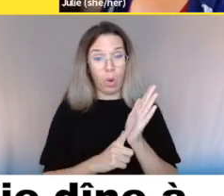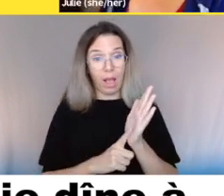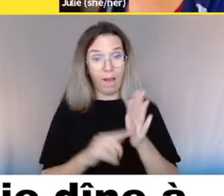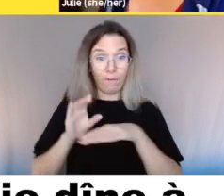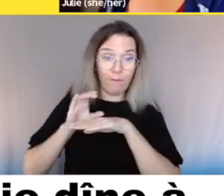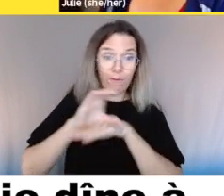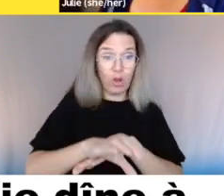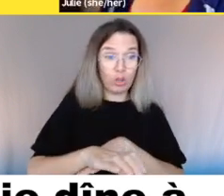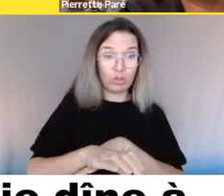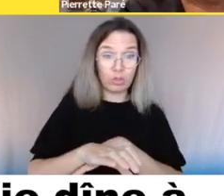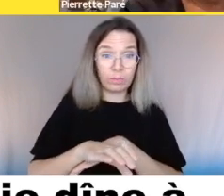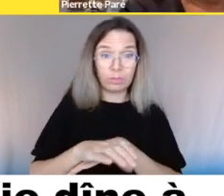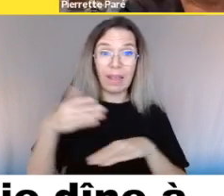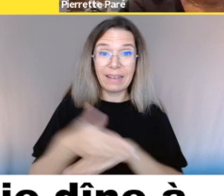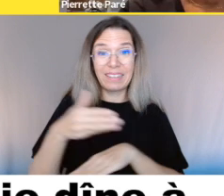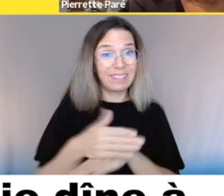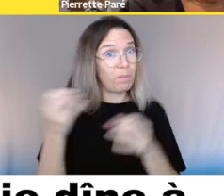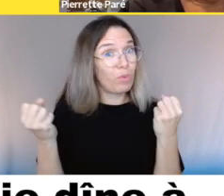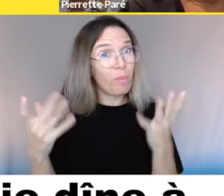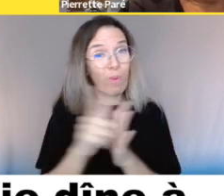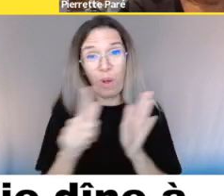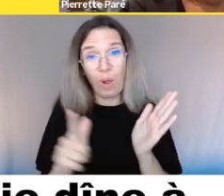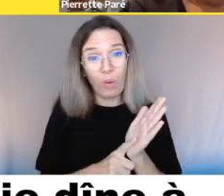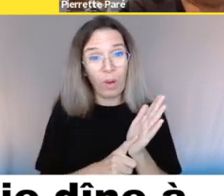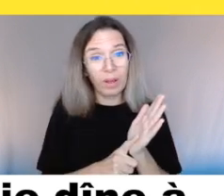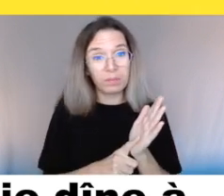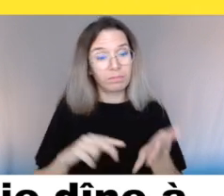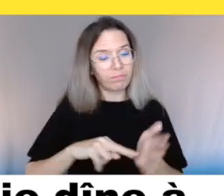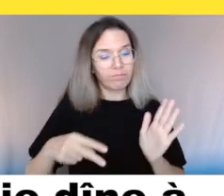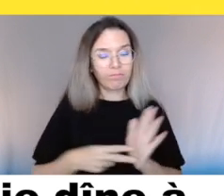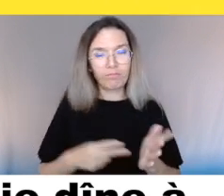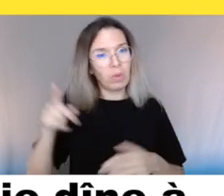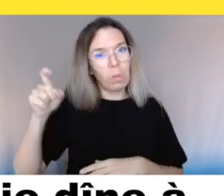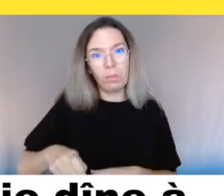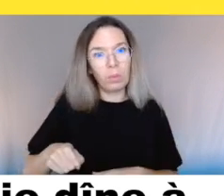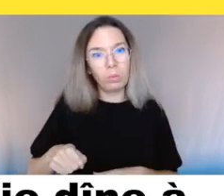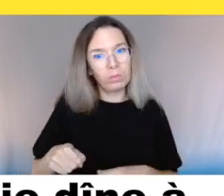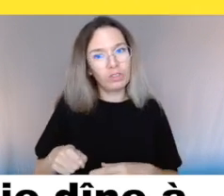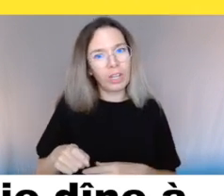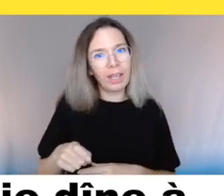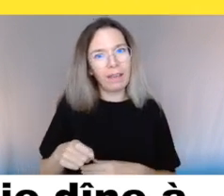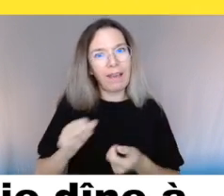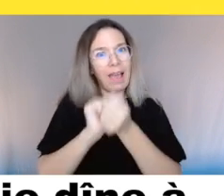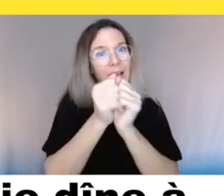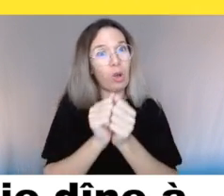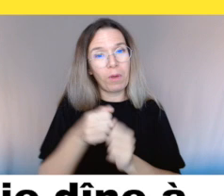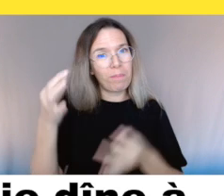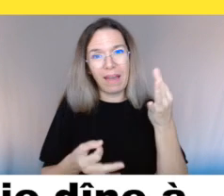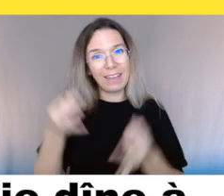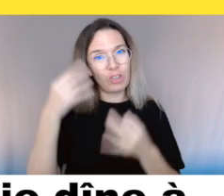Tu n pas une machine qui est pareille non plus. Non, c'est ça. Tu arrives à une place, elle est comme ça, tu arrives à l'autre,